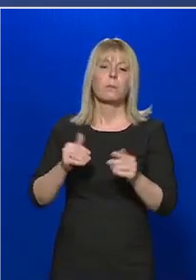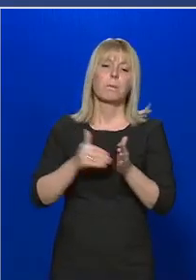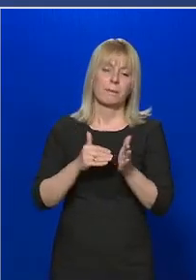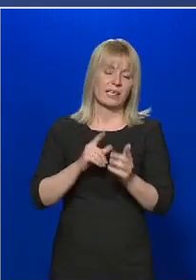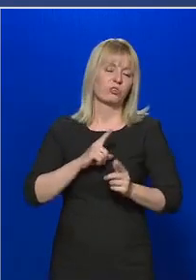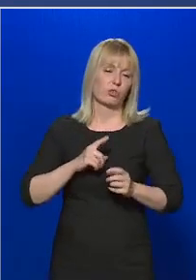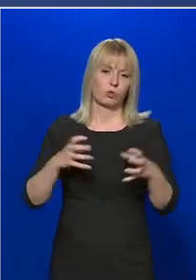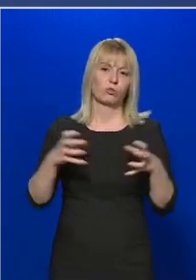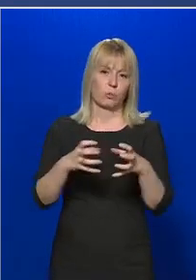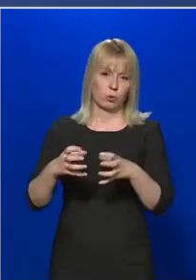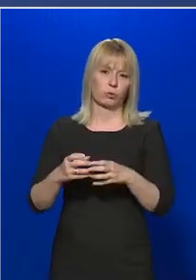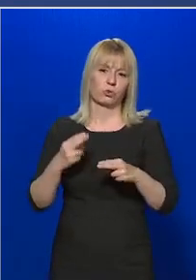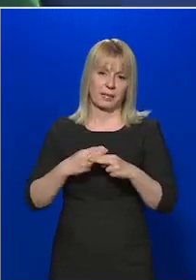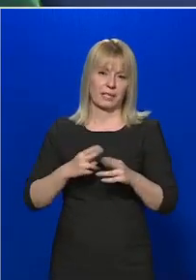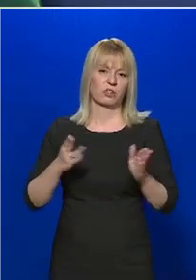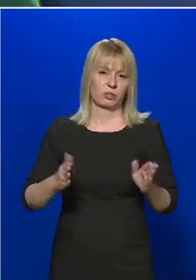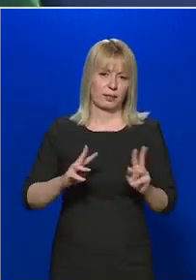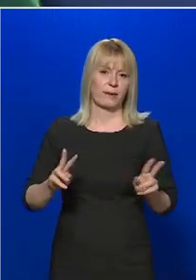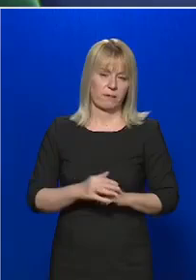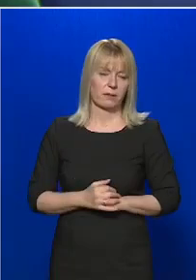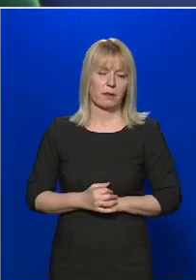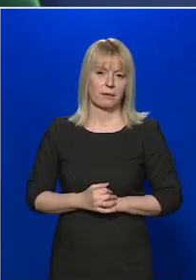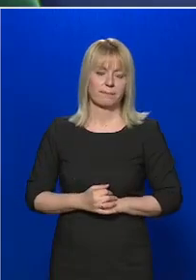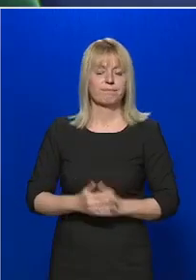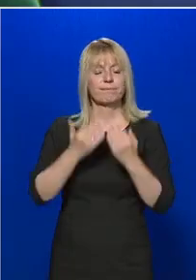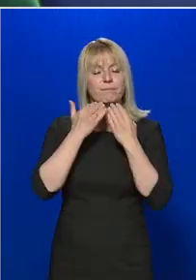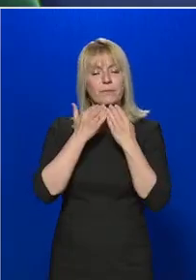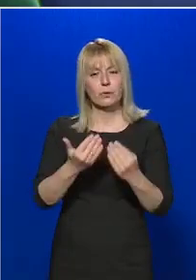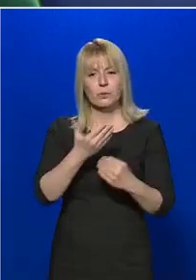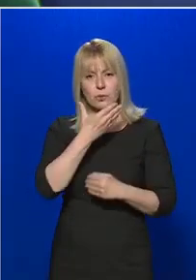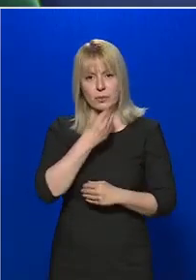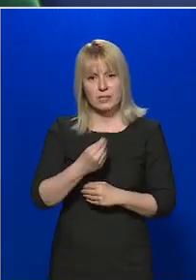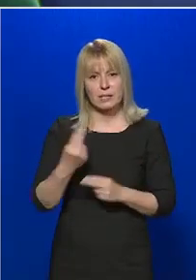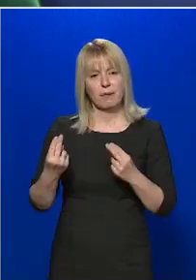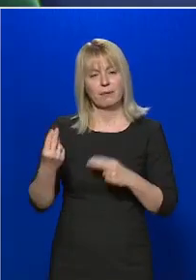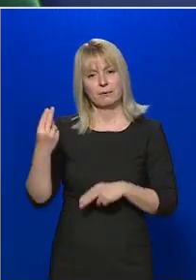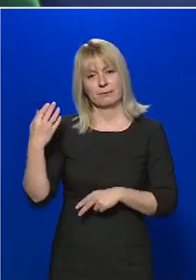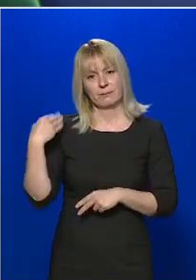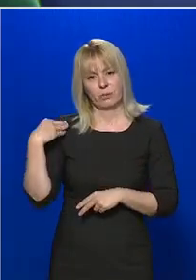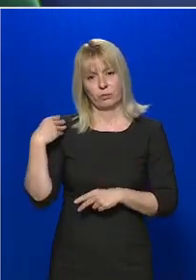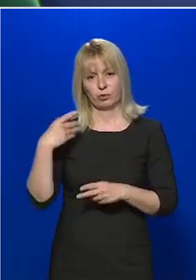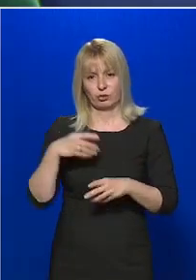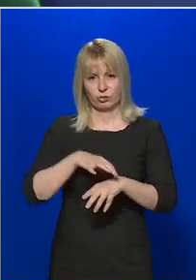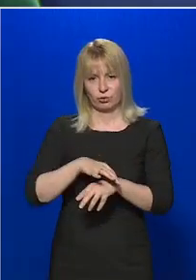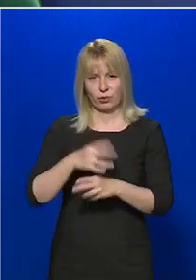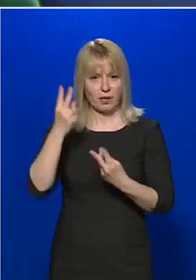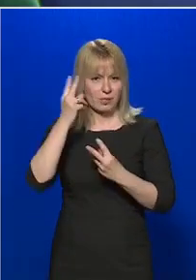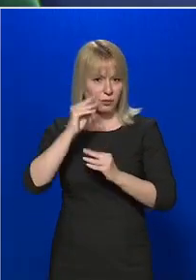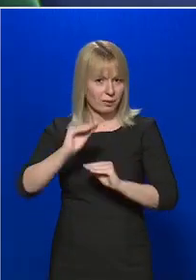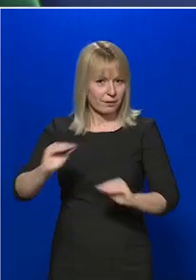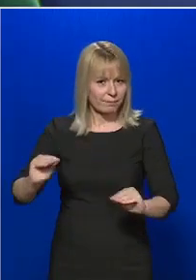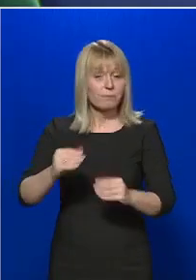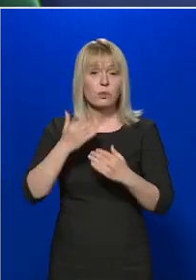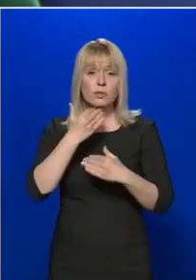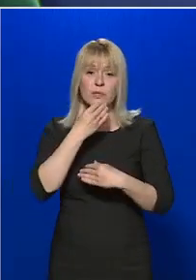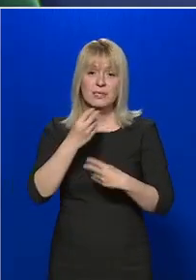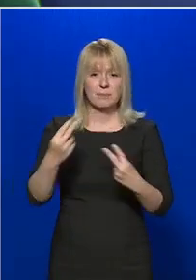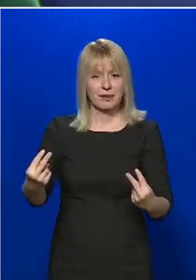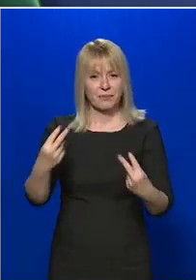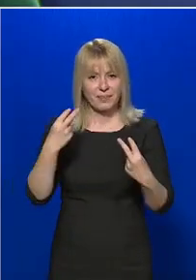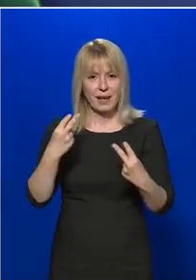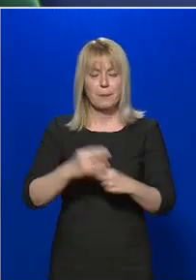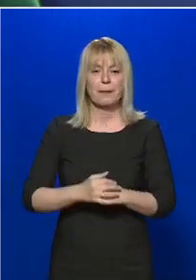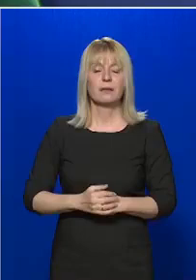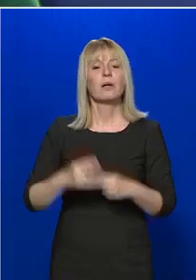megbetegedések vannak. Köszönjük szépen tiszti főorvosasszonynak és Alezredes úrnak a tájékoztatást, ennek pedig a figyelmet